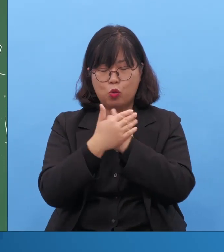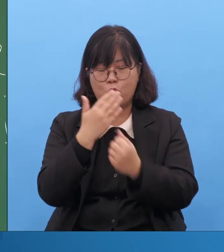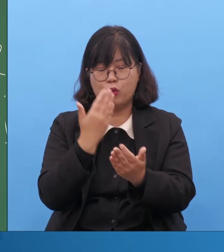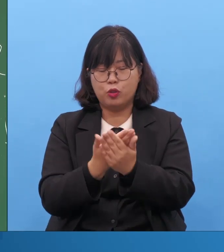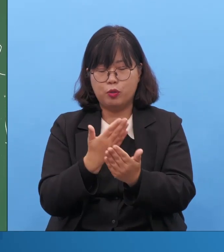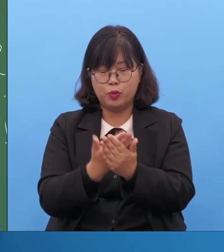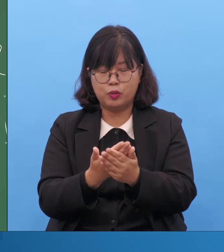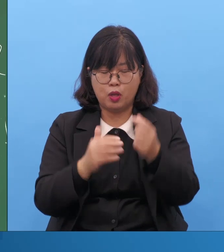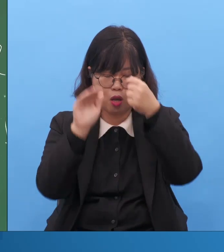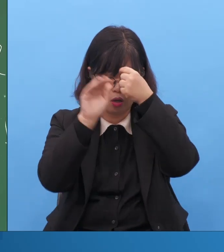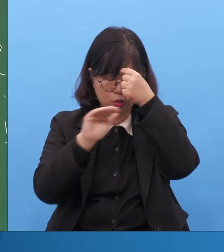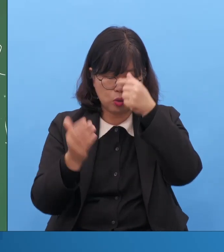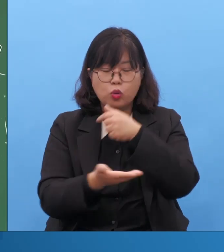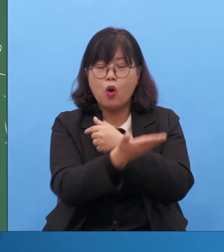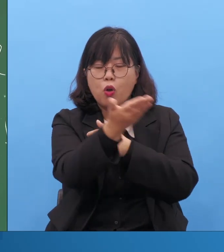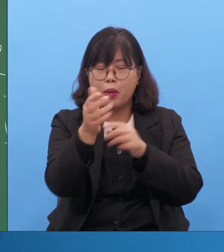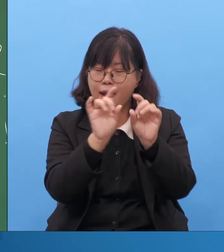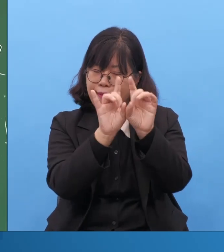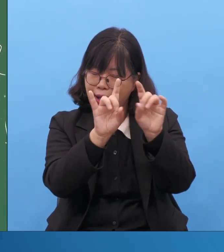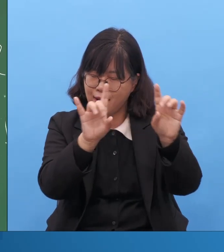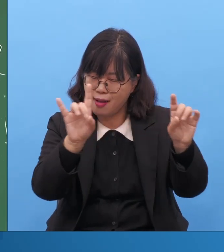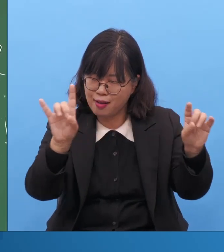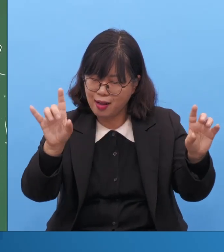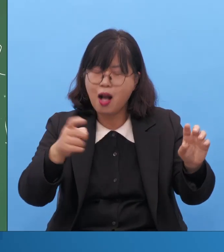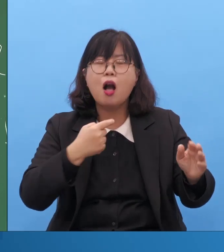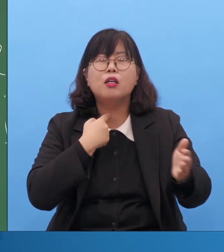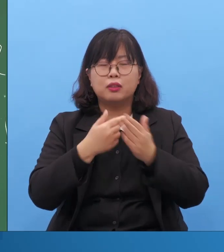성도님들에게 성취되기를 기도합니다.